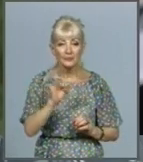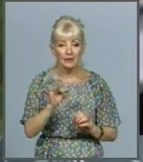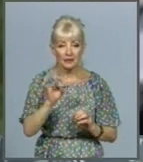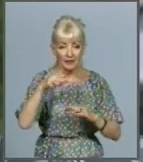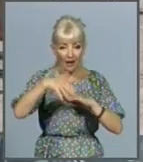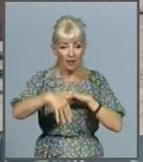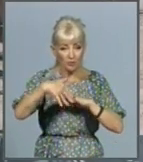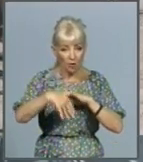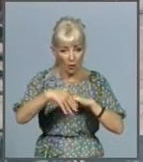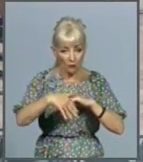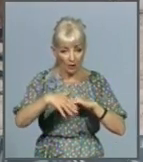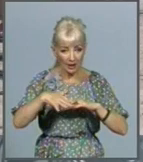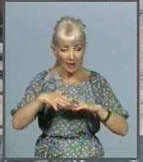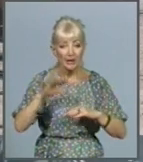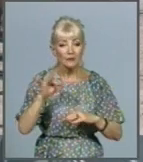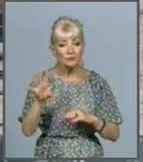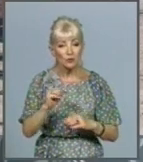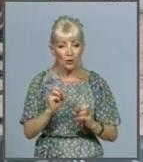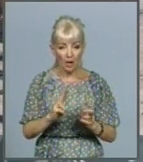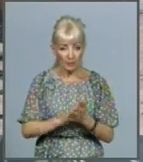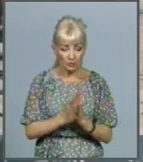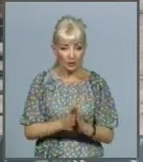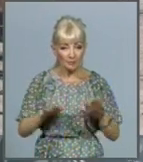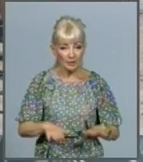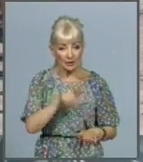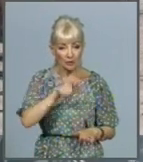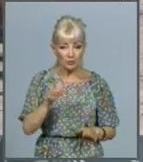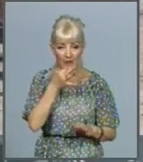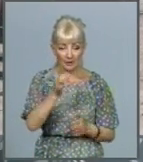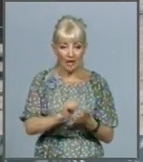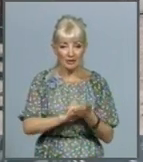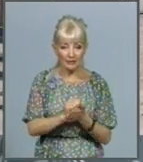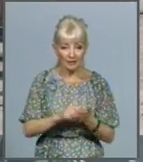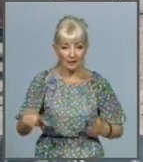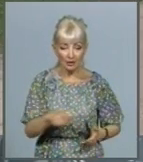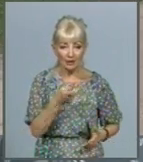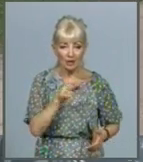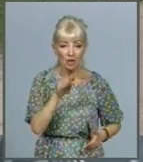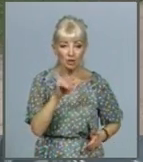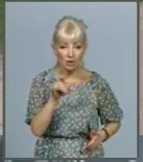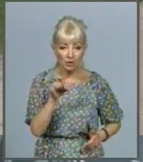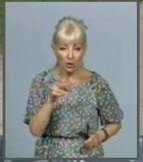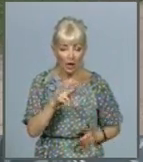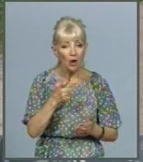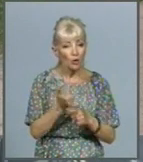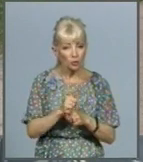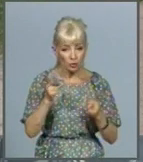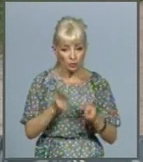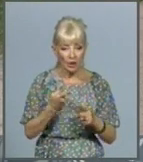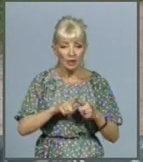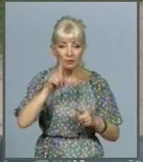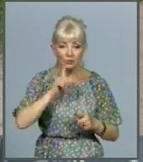все, як поводжено. Місцеві розповідають, асфальтована дорога для жихора вкрай необхідна, адже це зручність не тільки для